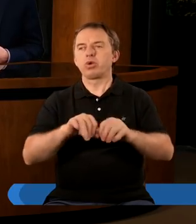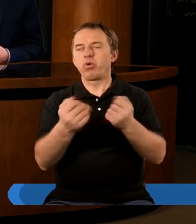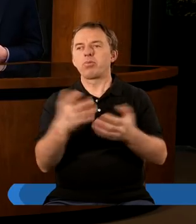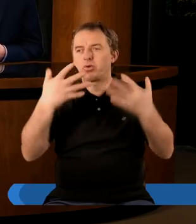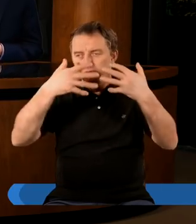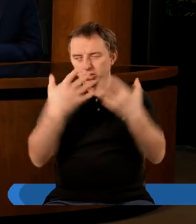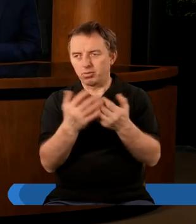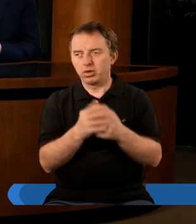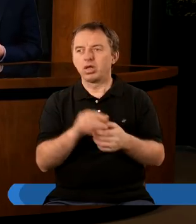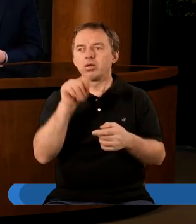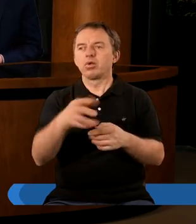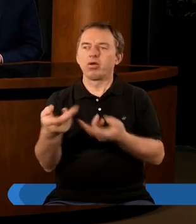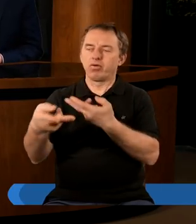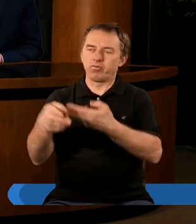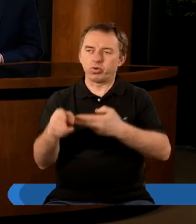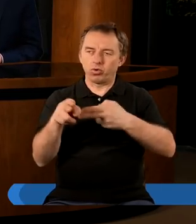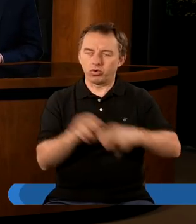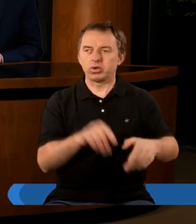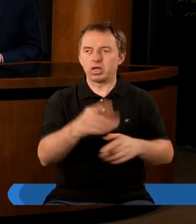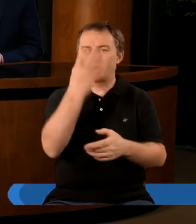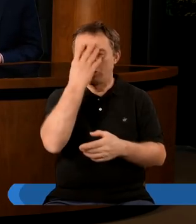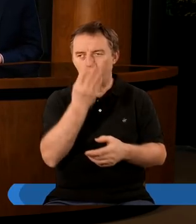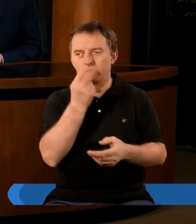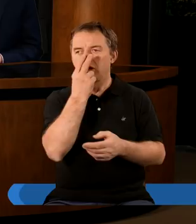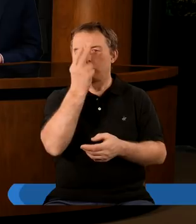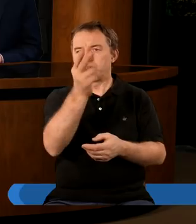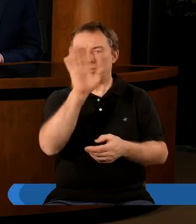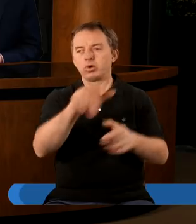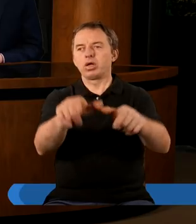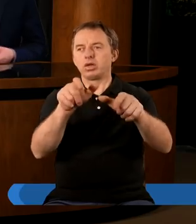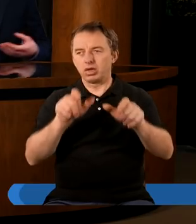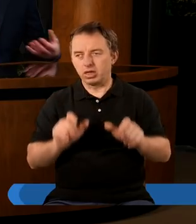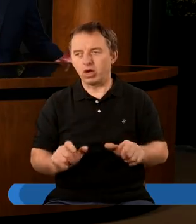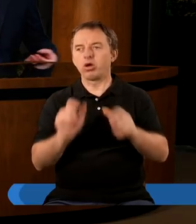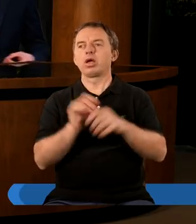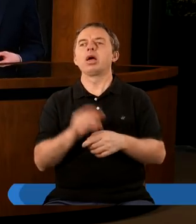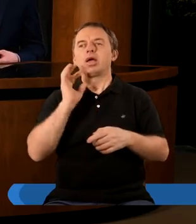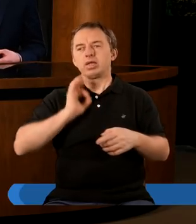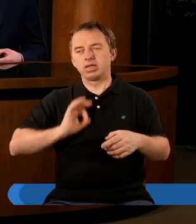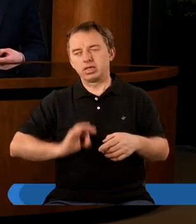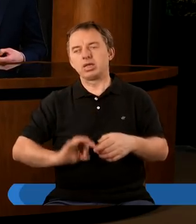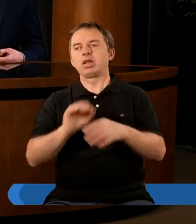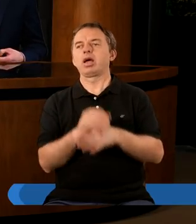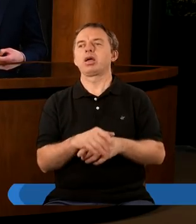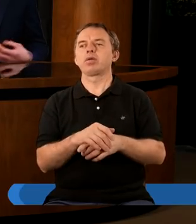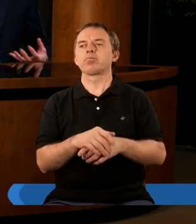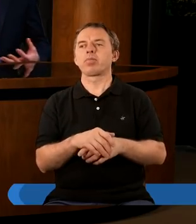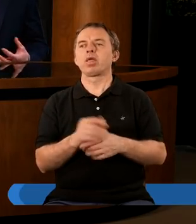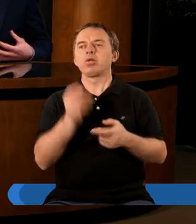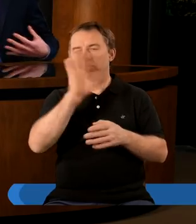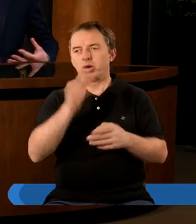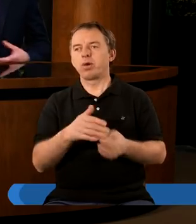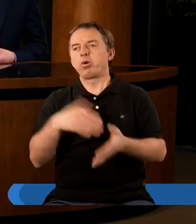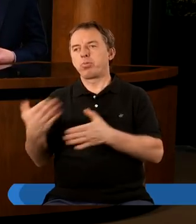ciemności, wtedy może warto wrócić do tego obrazu, zobaczyć Boga na tronie, zobaczyć Syna, również